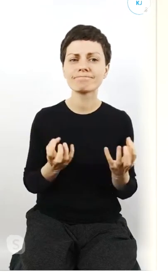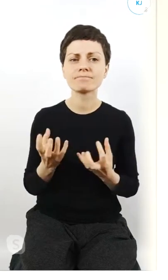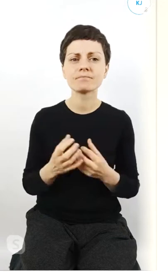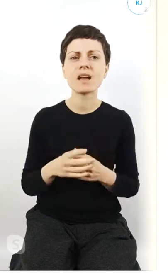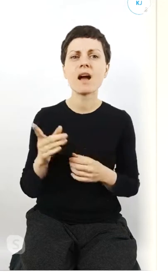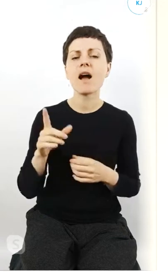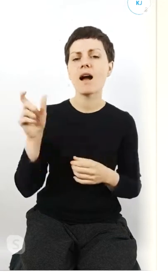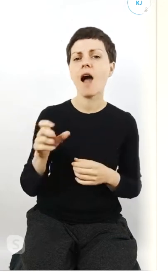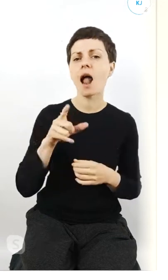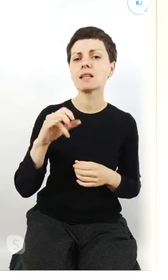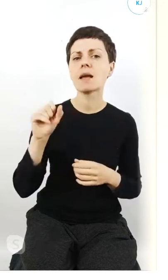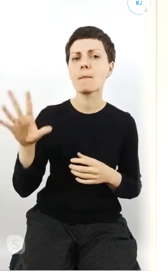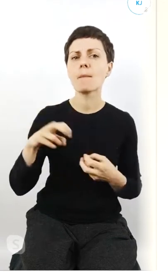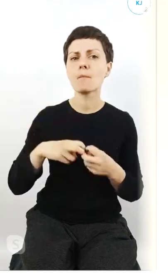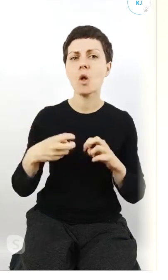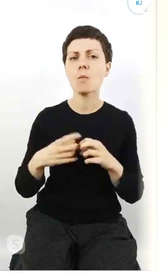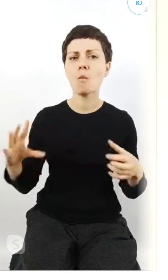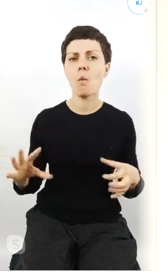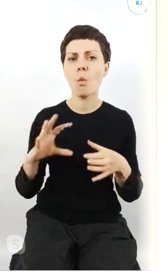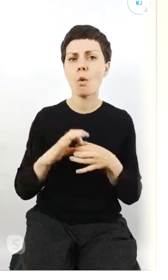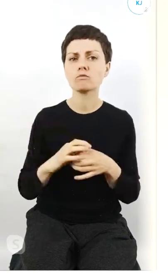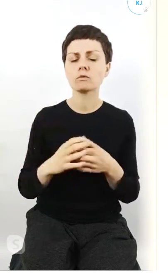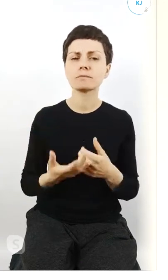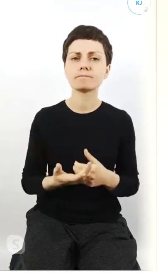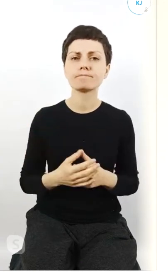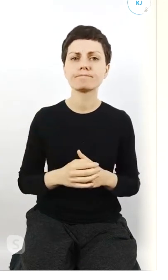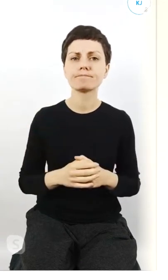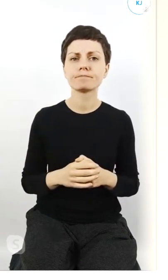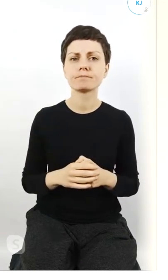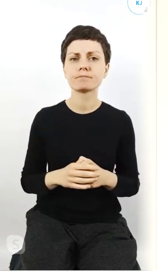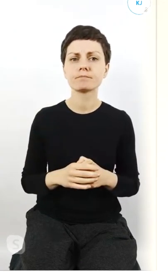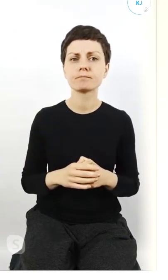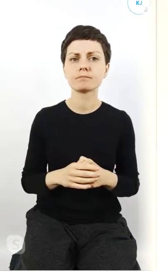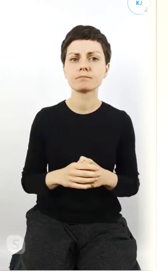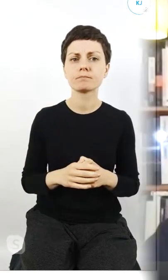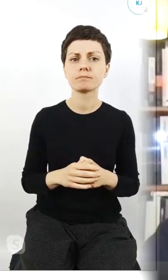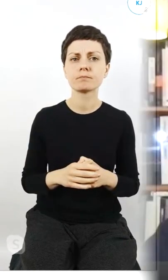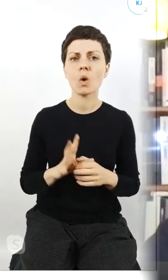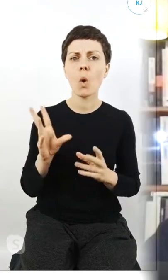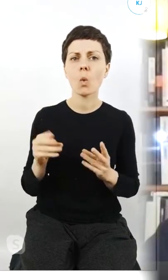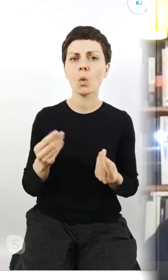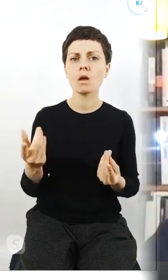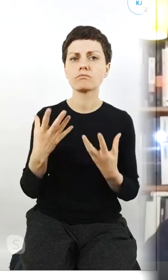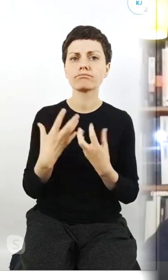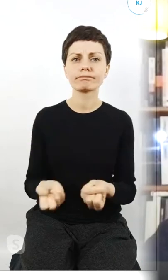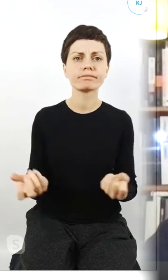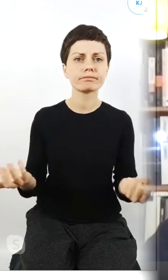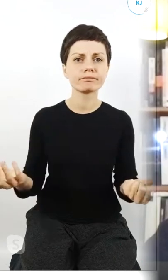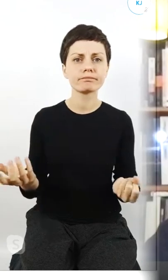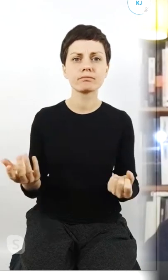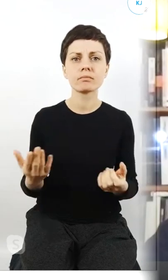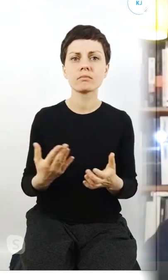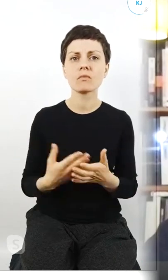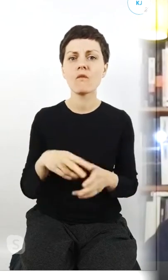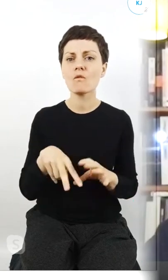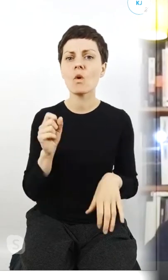Z łączeniem to... Znaczy w ogóle wypadło, jak ma wyłączony mikrofon w tej chwili.